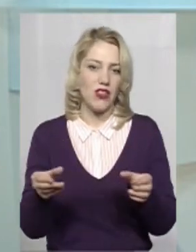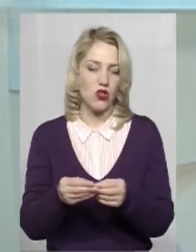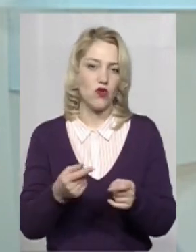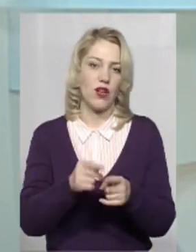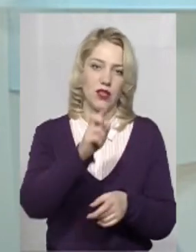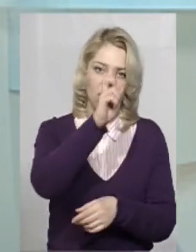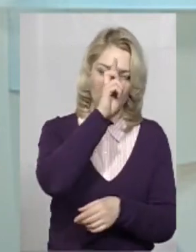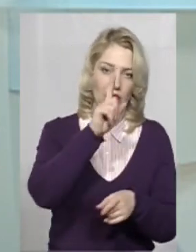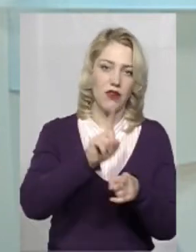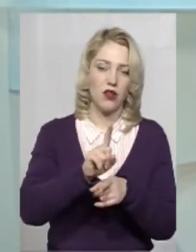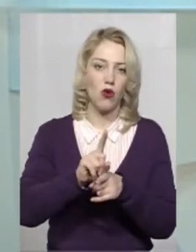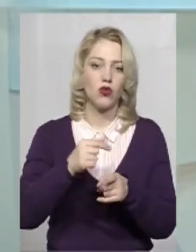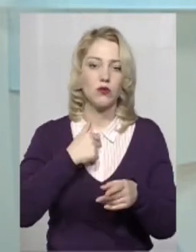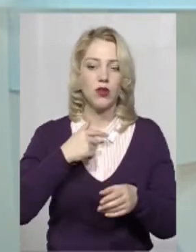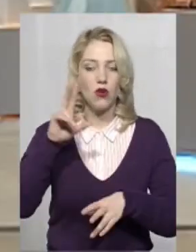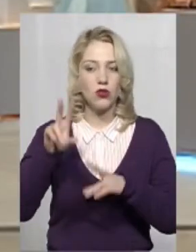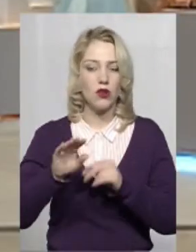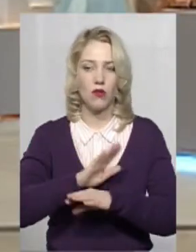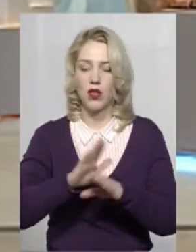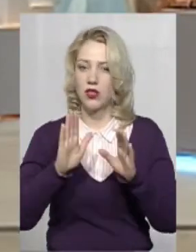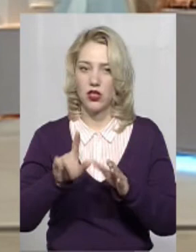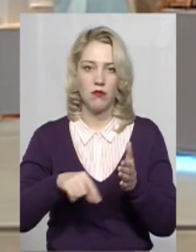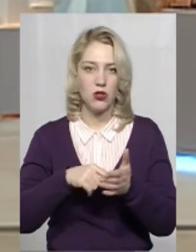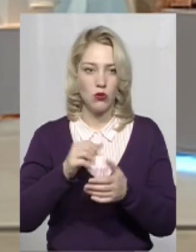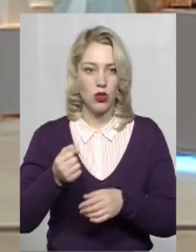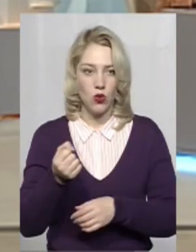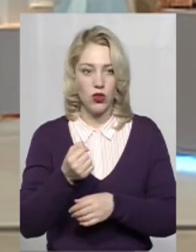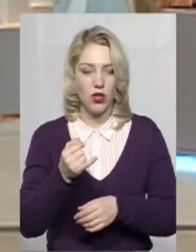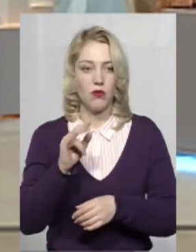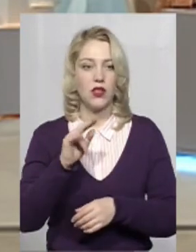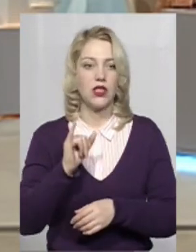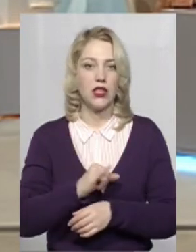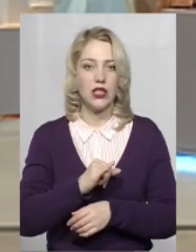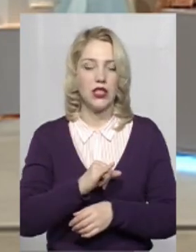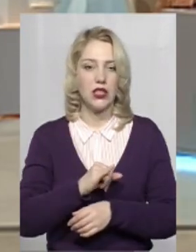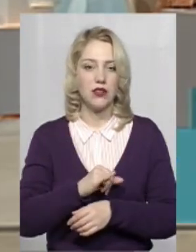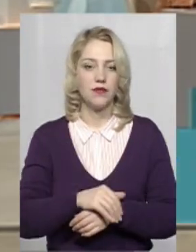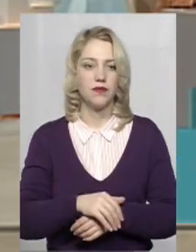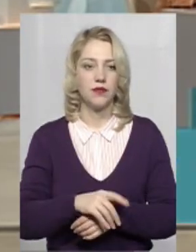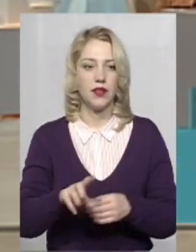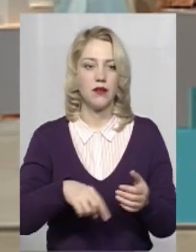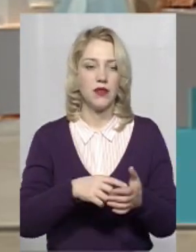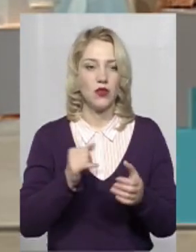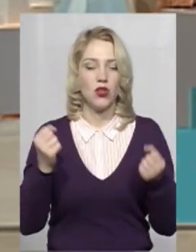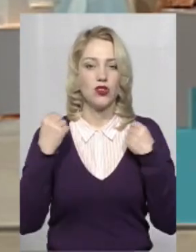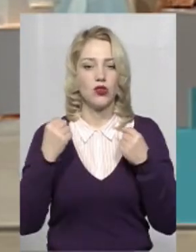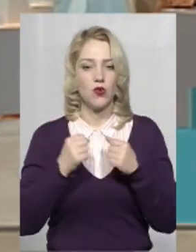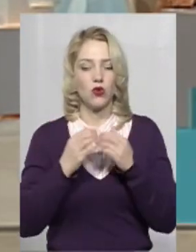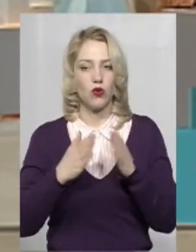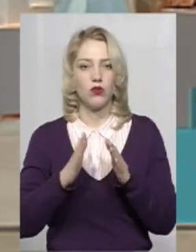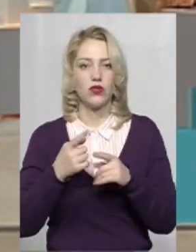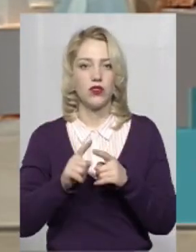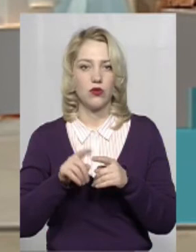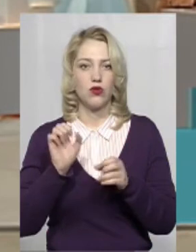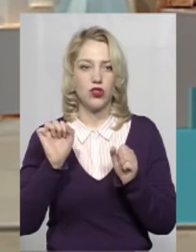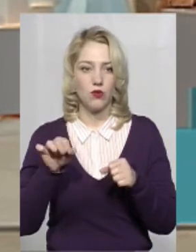держави. Звичайно, що ми розраховуємо на те, що не лише місто буде отримувати, але і місто та спорткомплекс можуть заробляти на